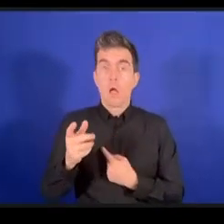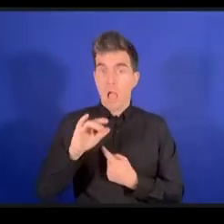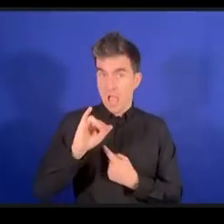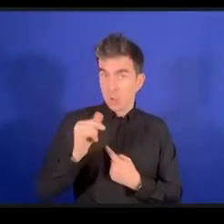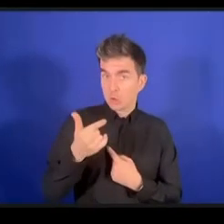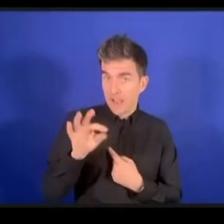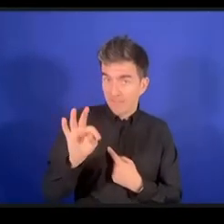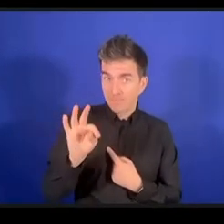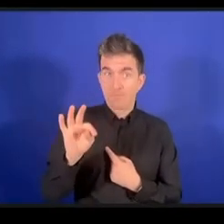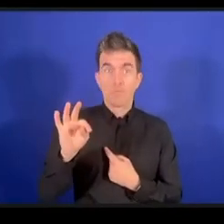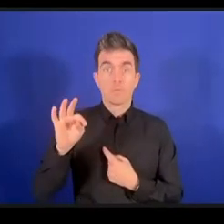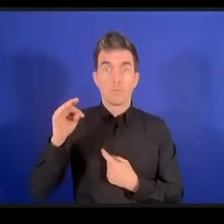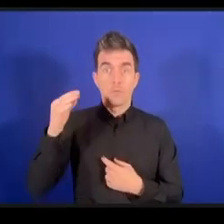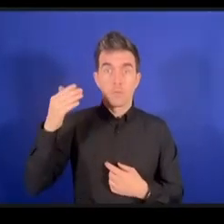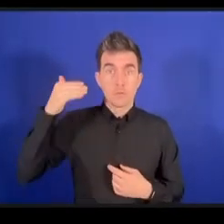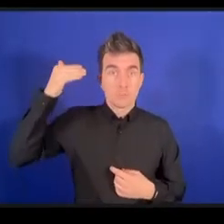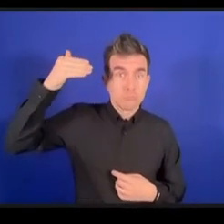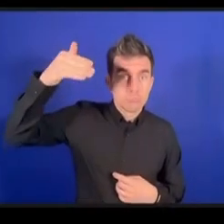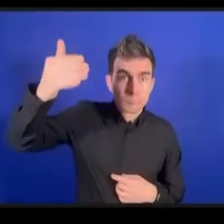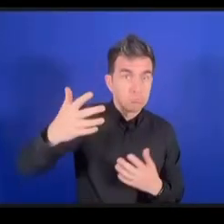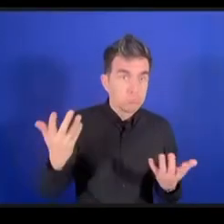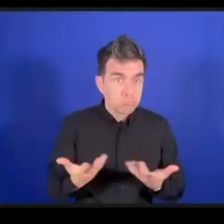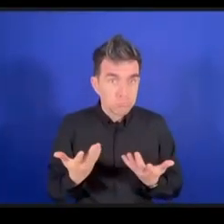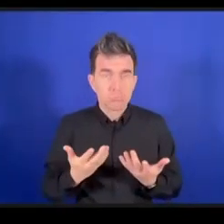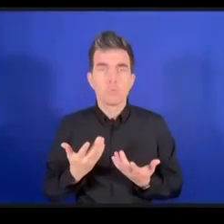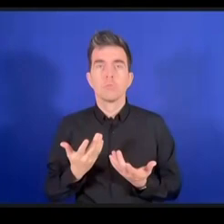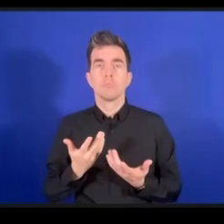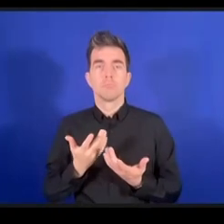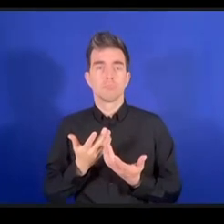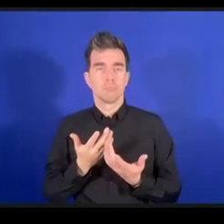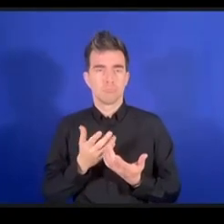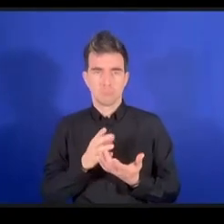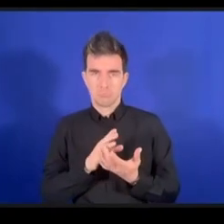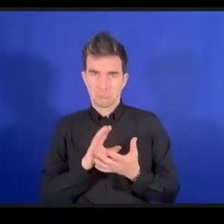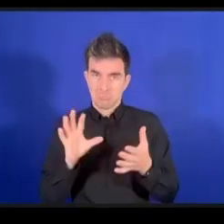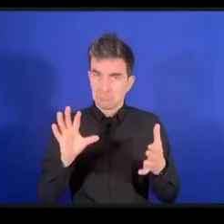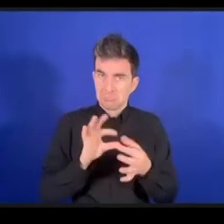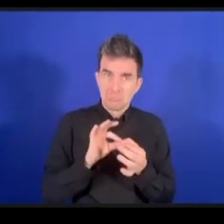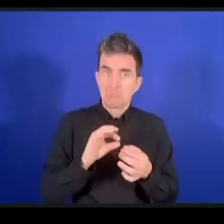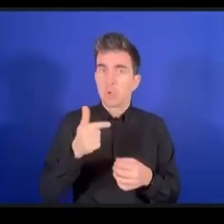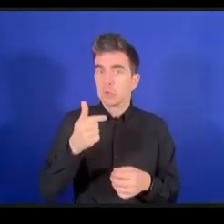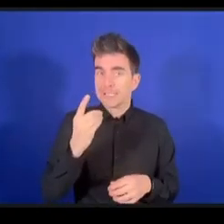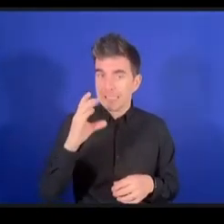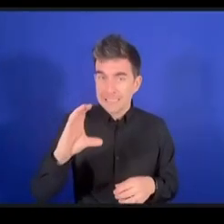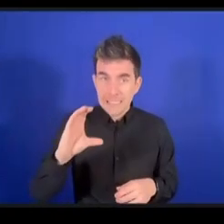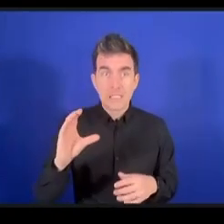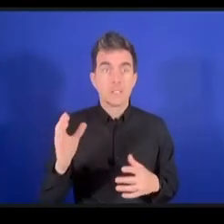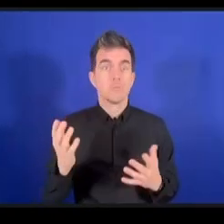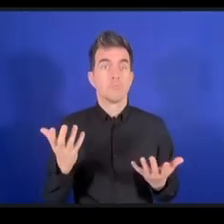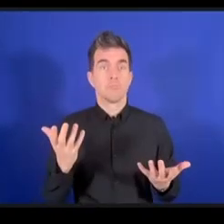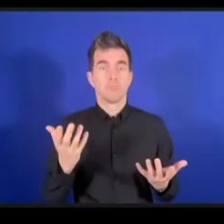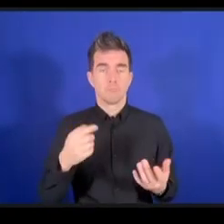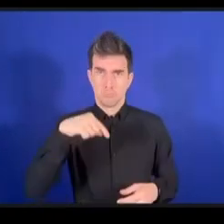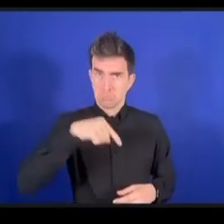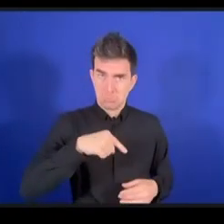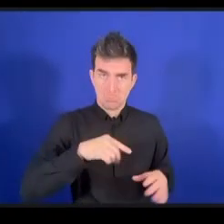والرابط بين هذا المنتدى والاتفاق العالمي